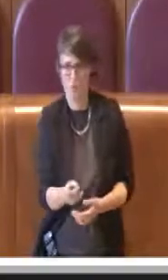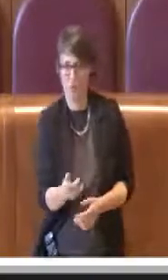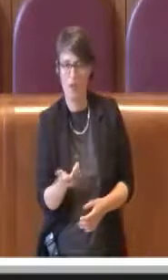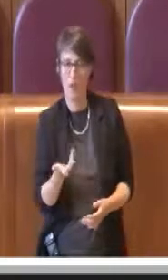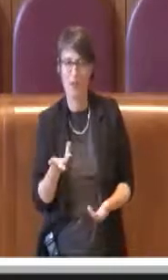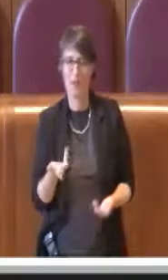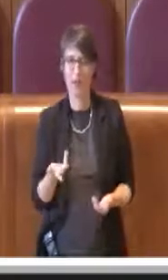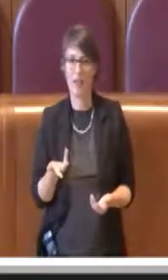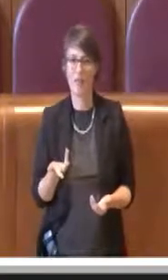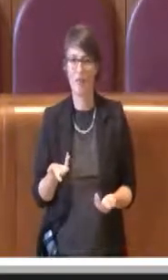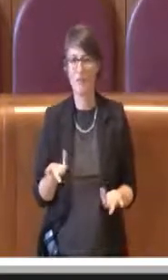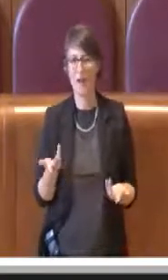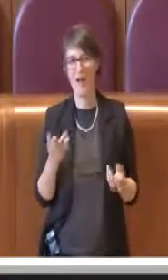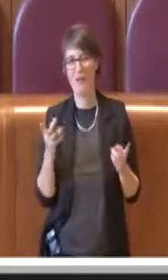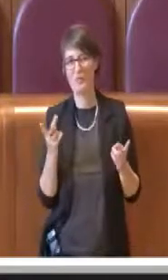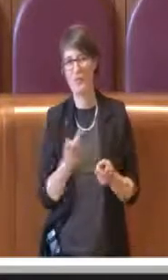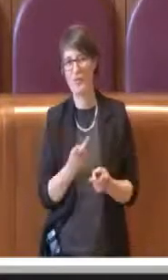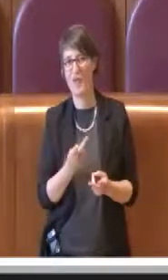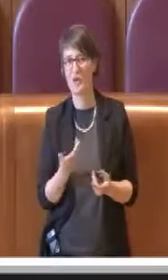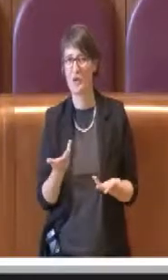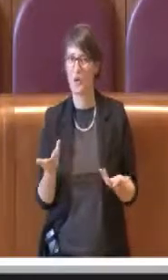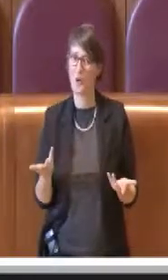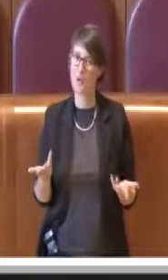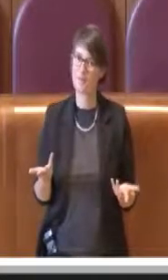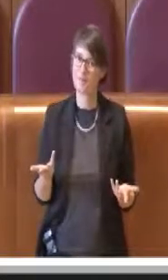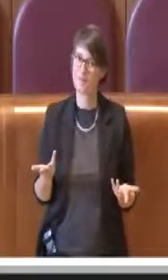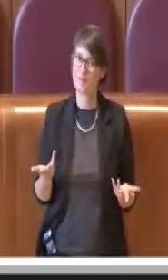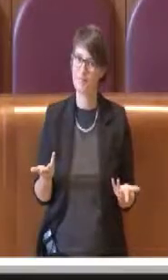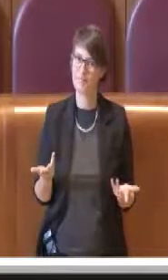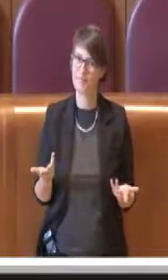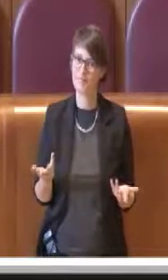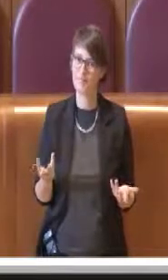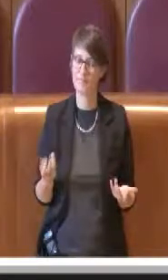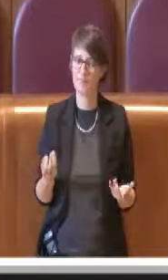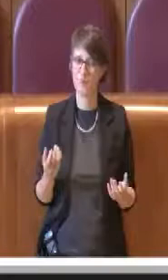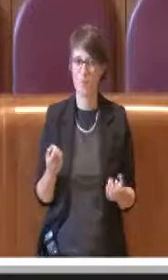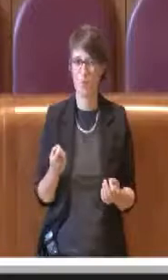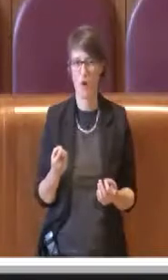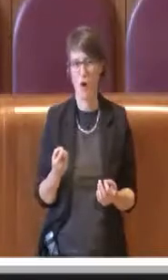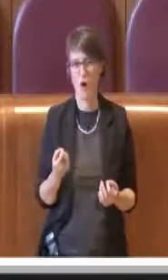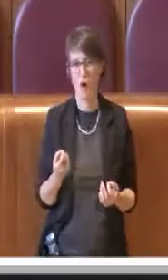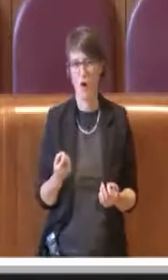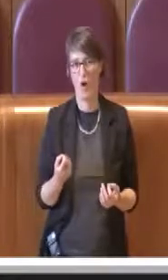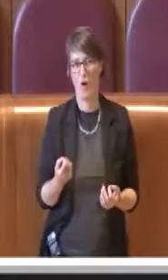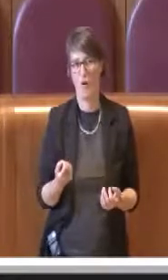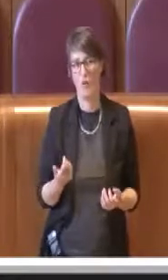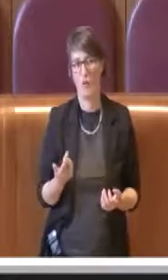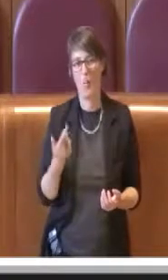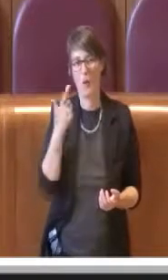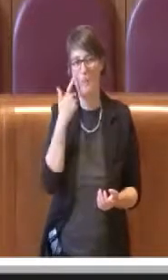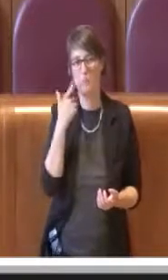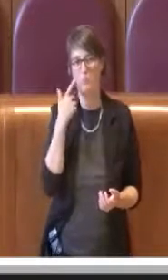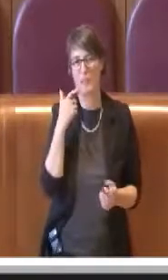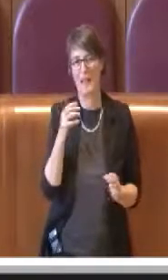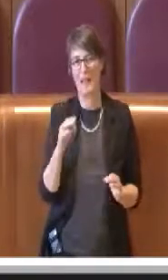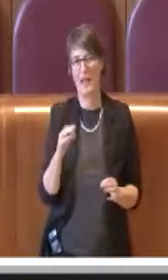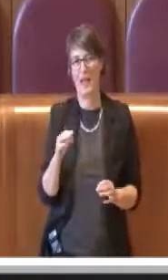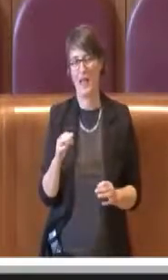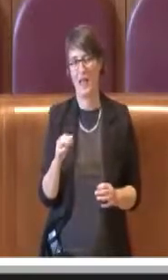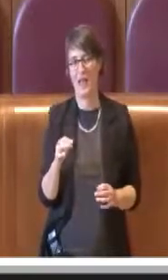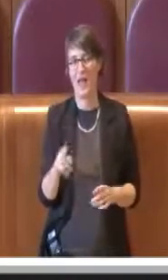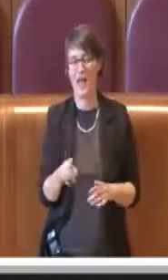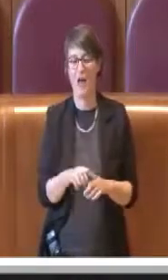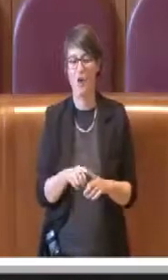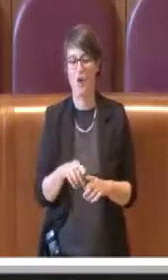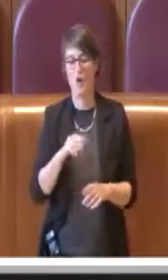mettere gli interessi di partito davanti a quelli dei